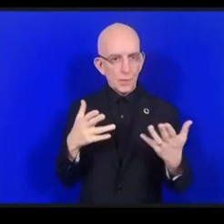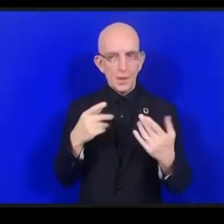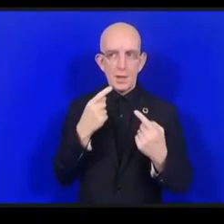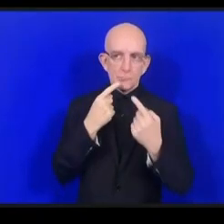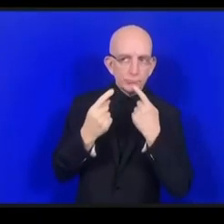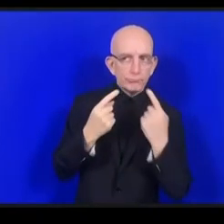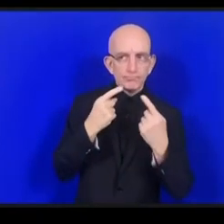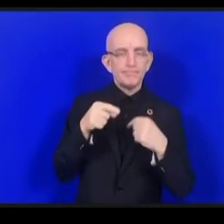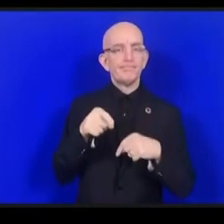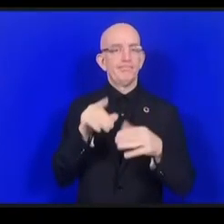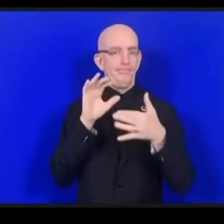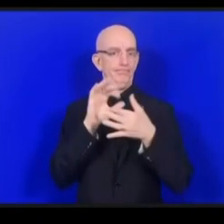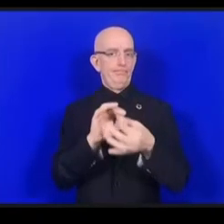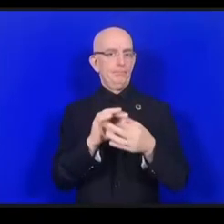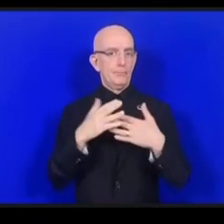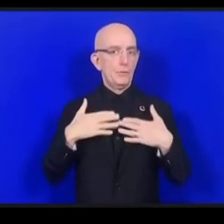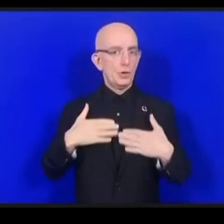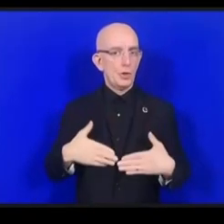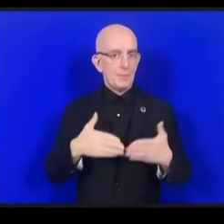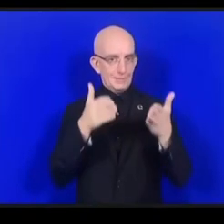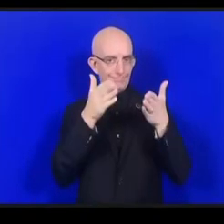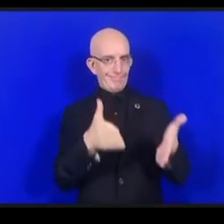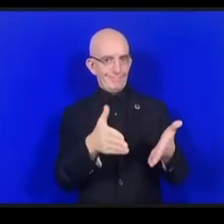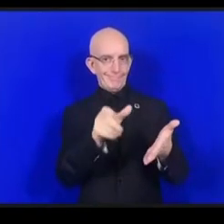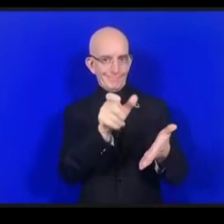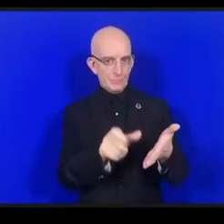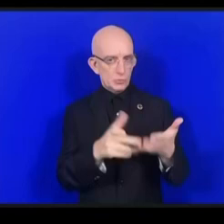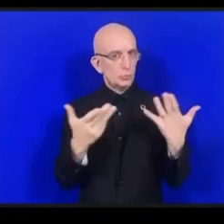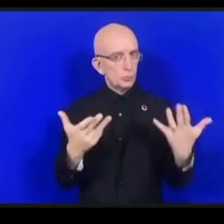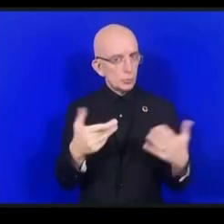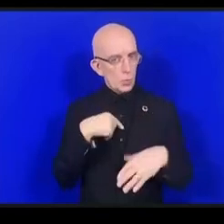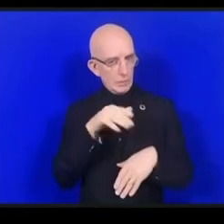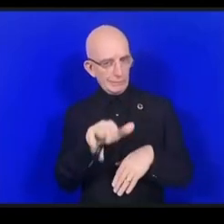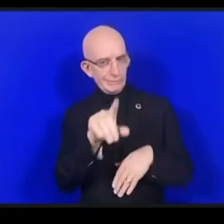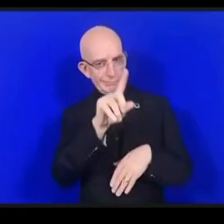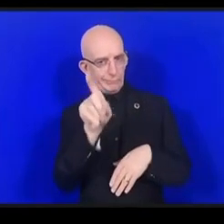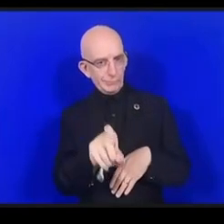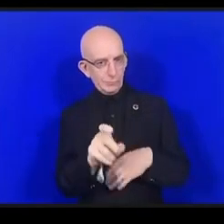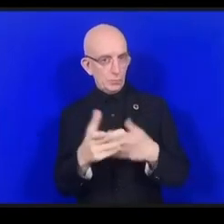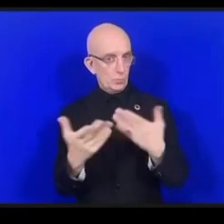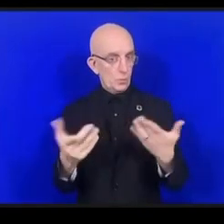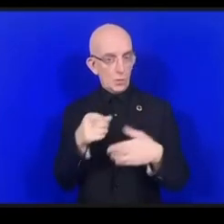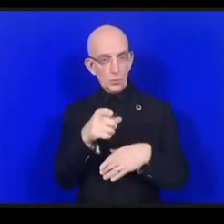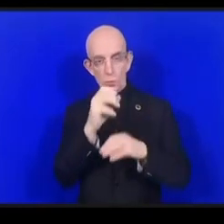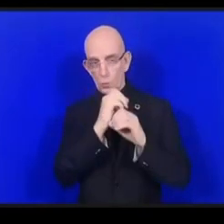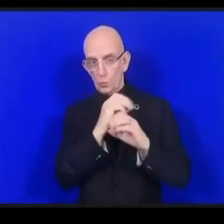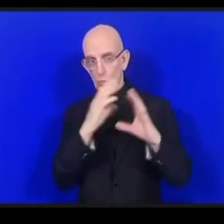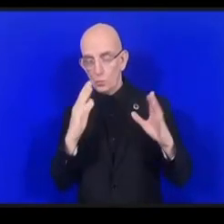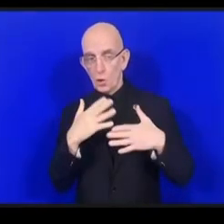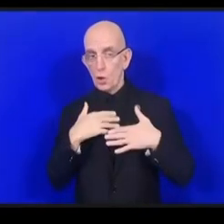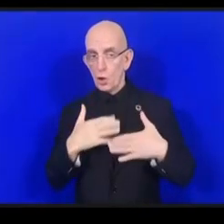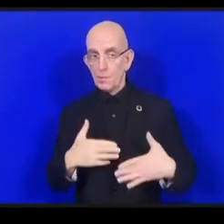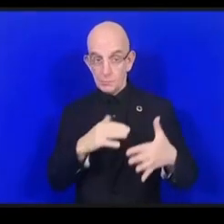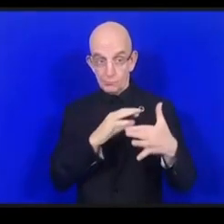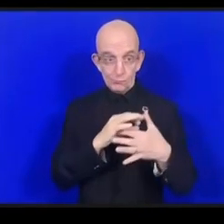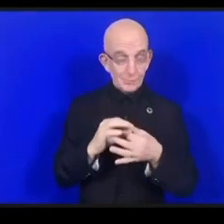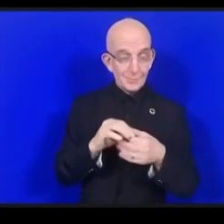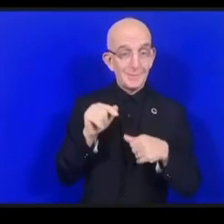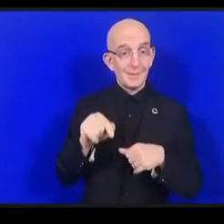إنترنت مفتوح وشامل ويشارك في العديد من أصحاب المصلحة كيف يمكن التأكد من أن